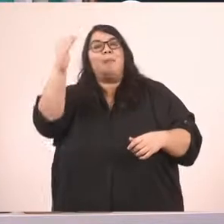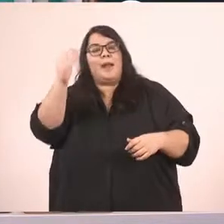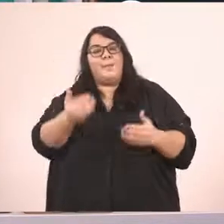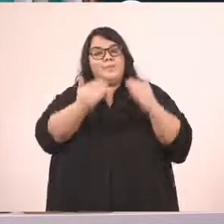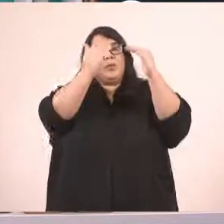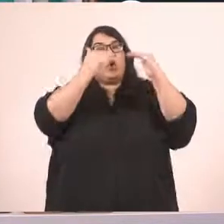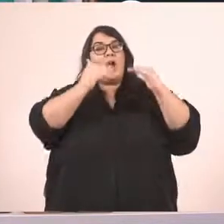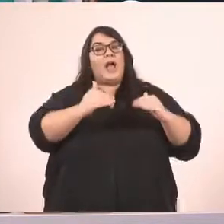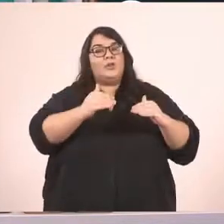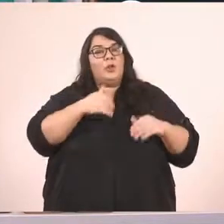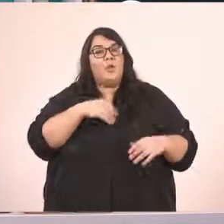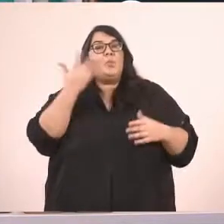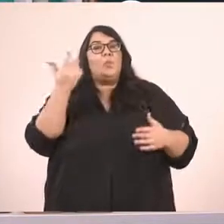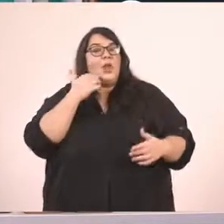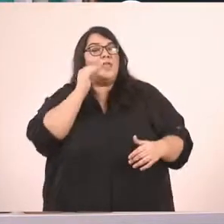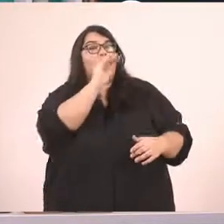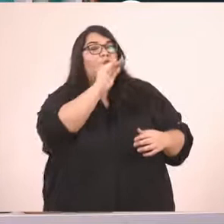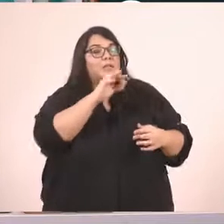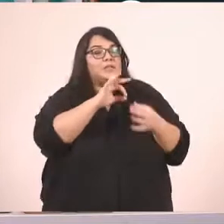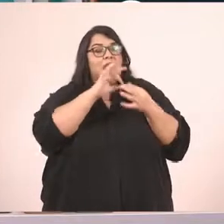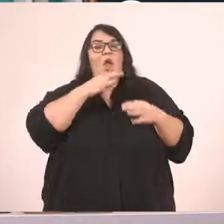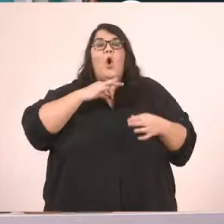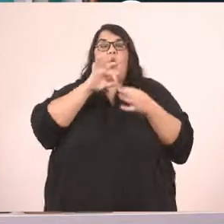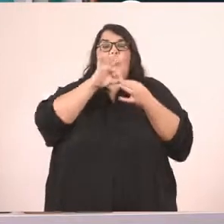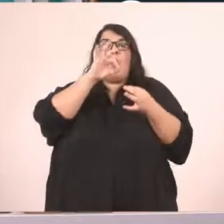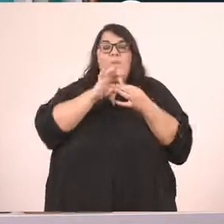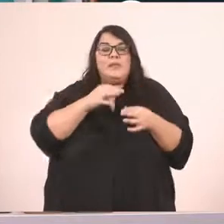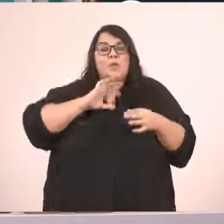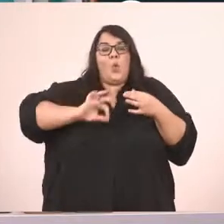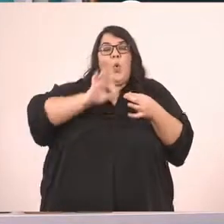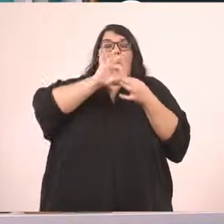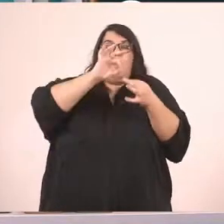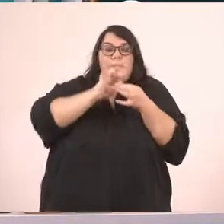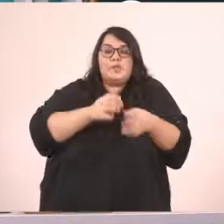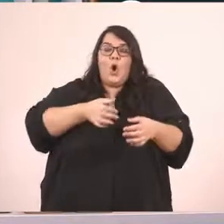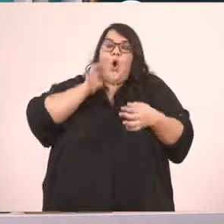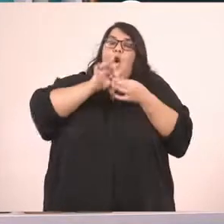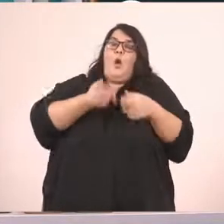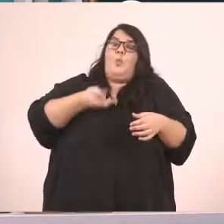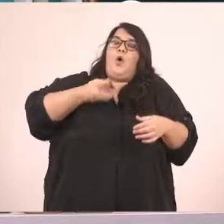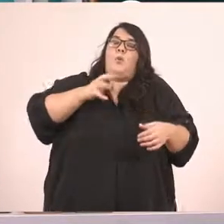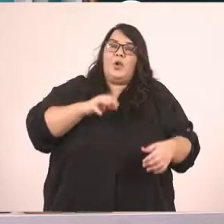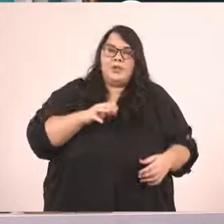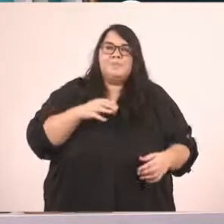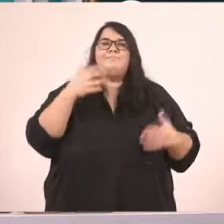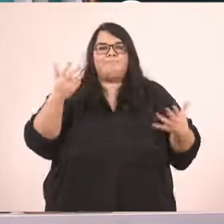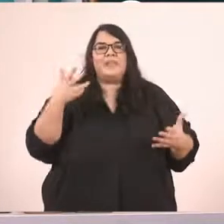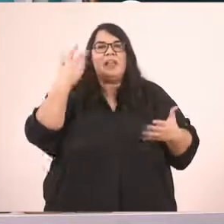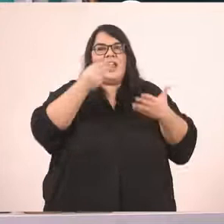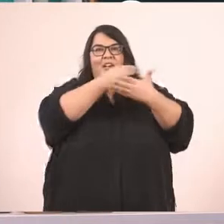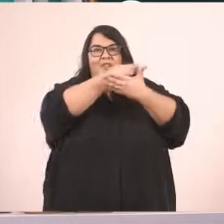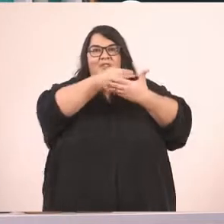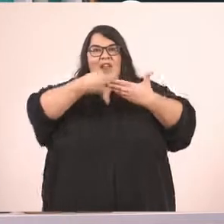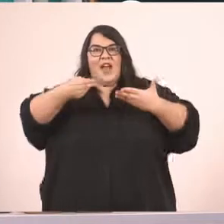θα ρωτήσετε το γιο του Ρουμπί, του Κουμπί, του Ρουμποκομπολογί. Είναι, λοιπόν, παιδιά, κάποιες φράσεις οι